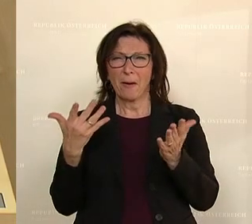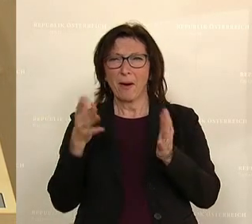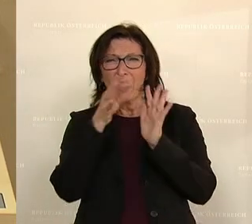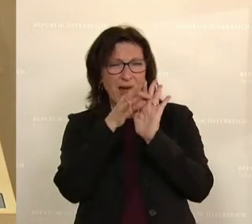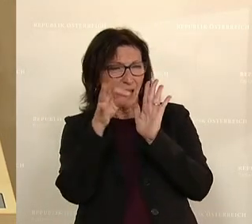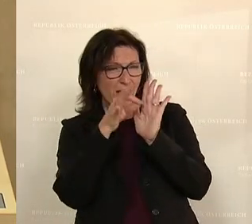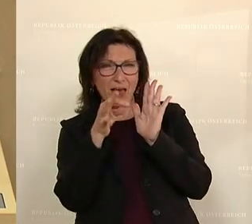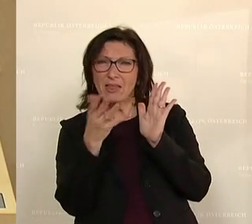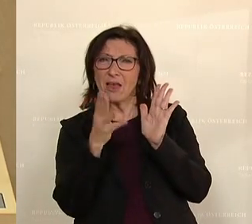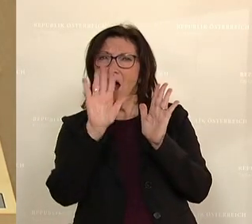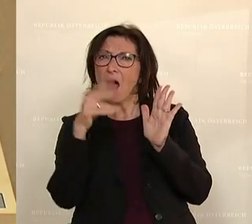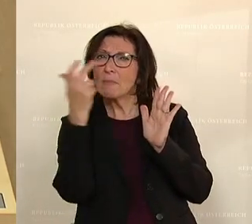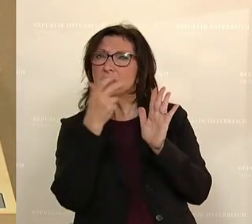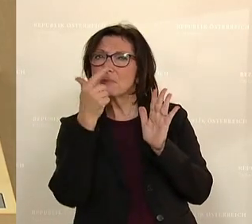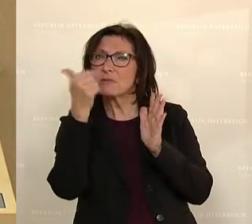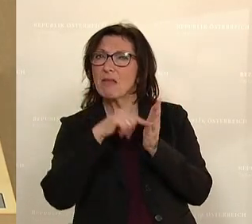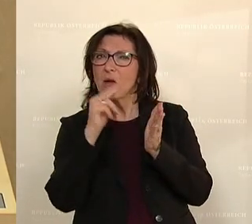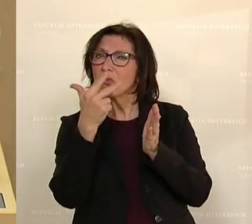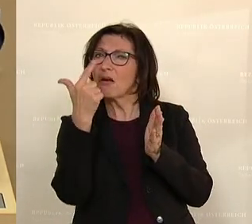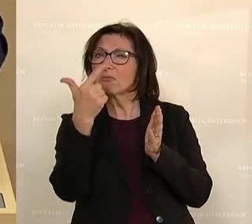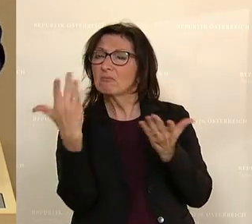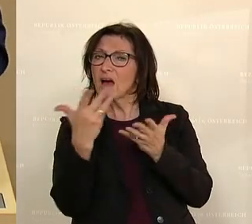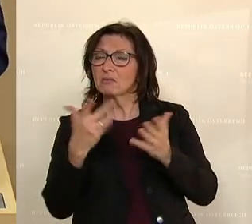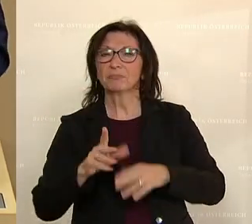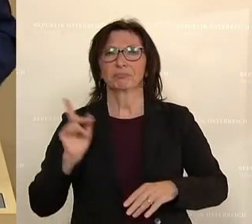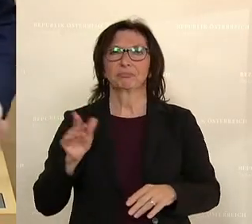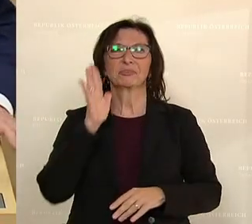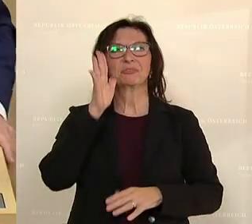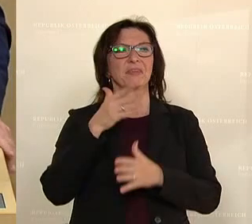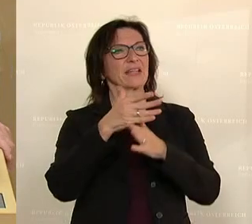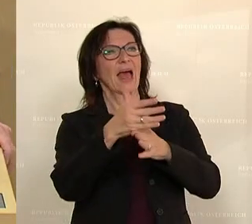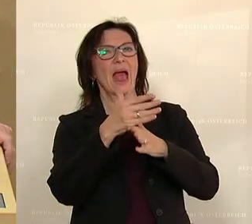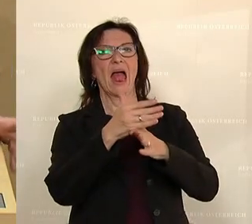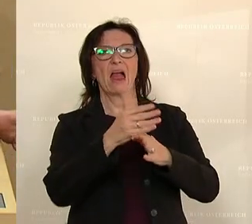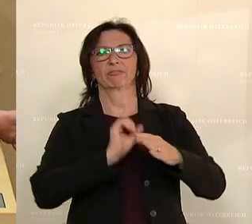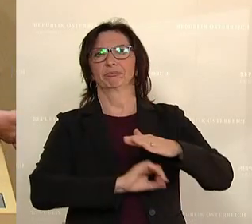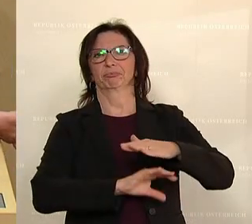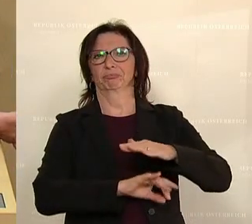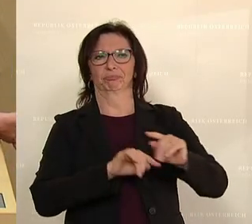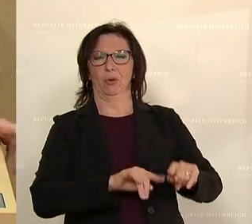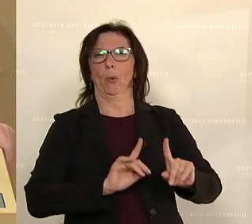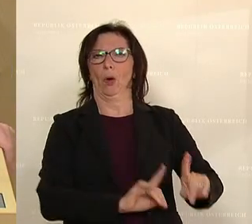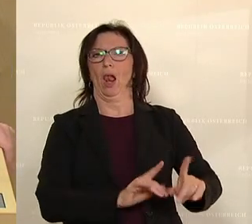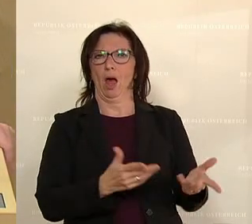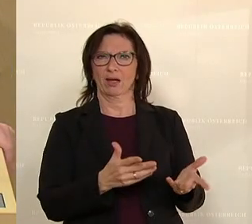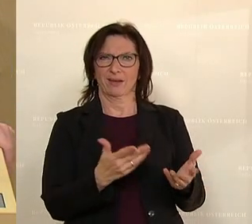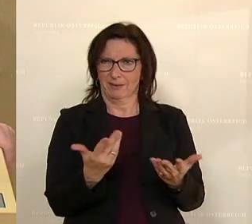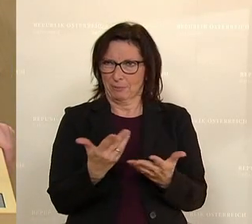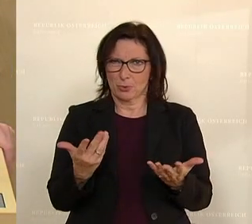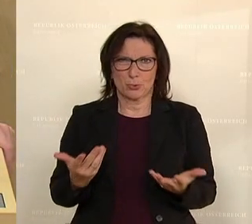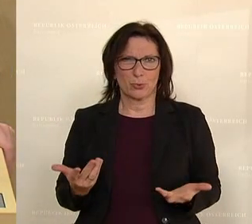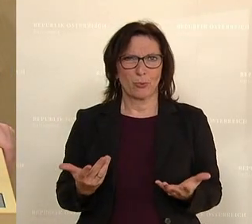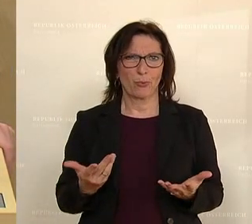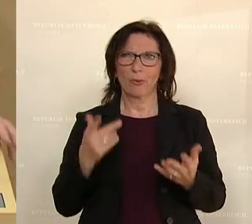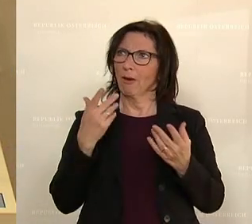Was passiert jetzt ab September 2023? Wenn Sie sagen, ja, da helfe ich Ihnen aus mit den Rücklagen. Das hat doch mit Planbarkeit und Verlässlichkeit